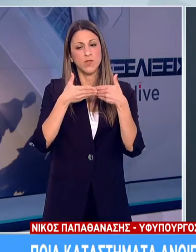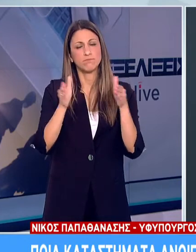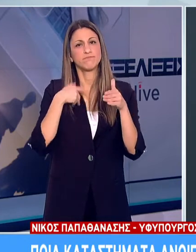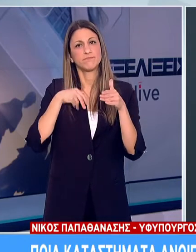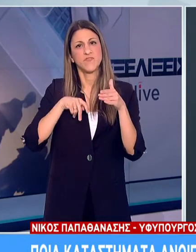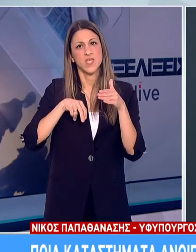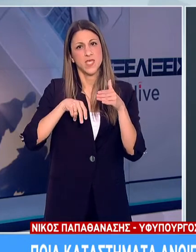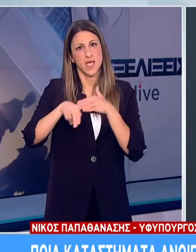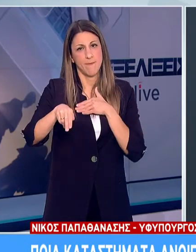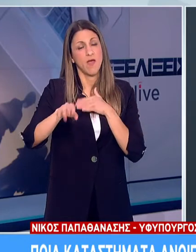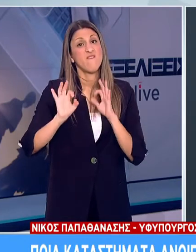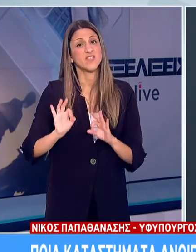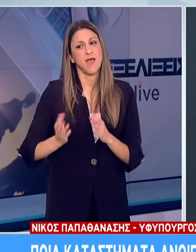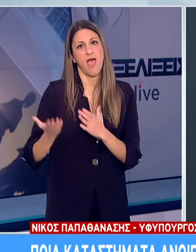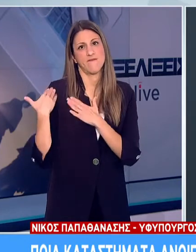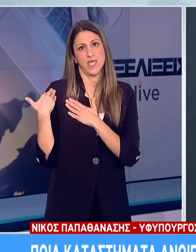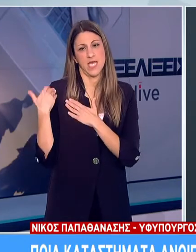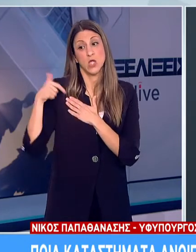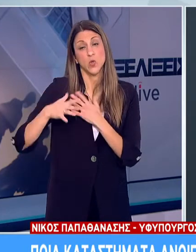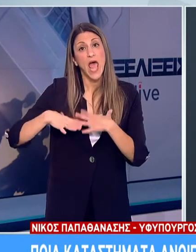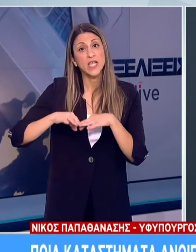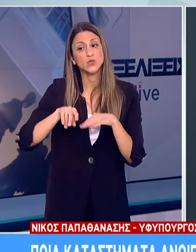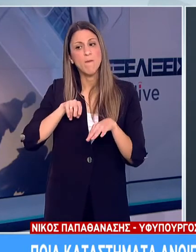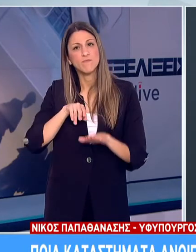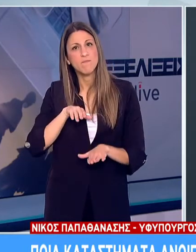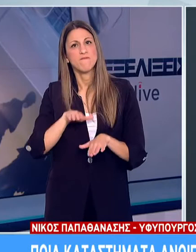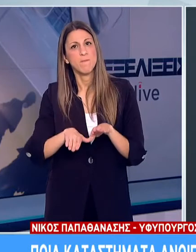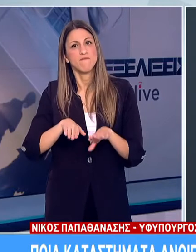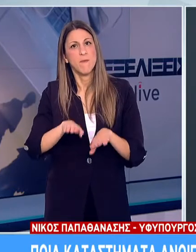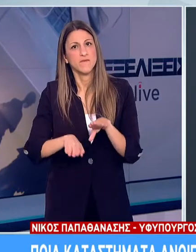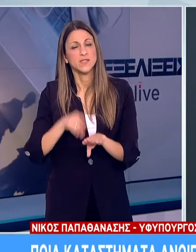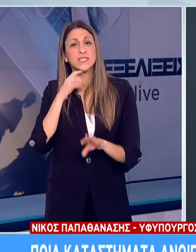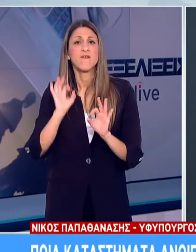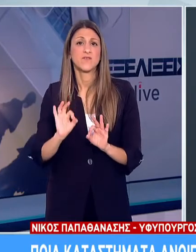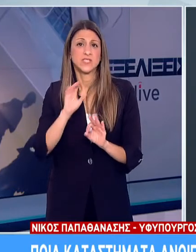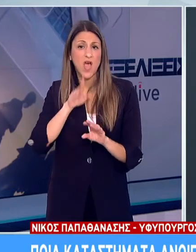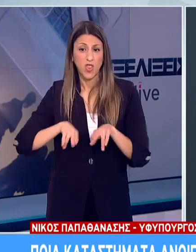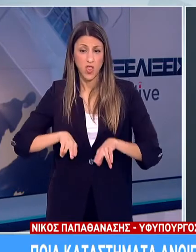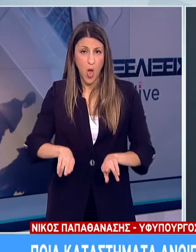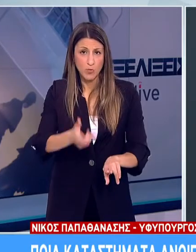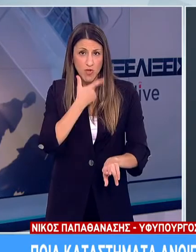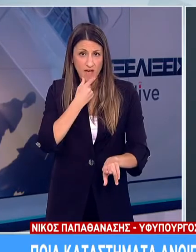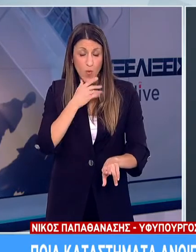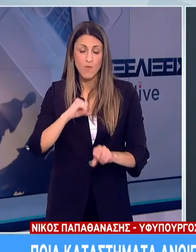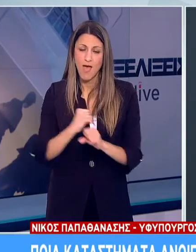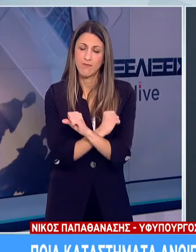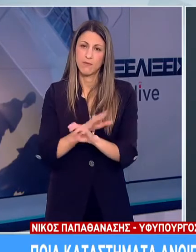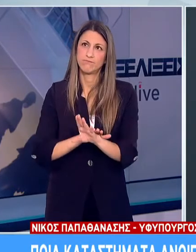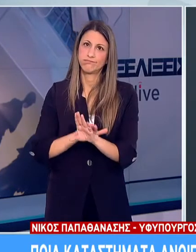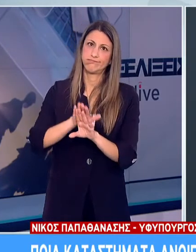ετοιμαζόμαστε να ανοίξουμε βηματισμό. Ο δρόμος είναι ανηφορικός, αλλά η δύναμή μας μεγάλη και πισματώδης.